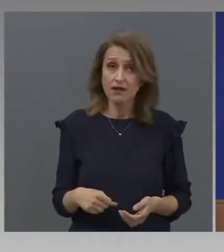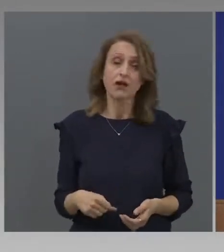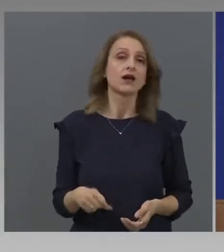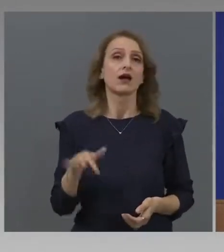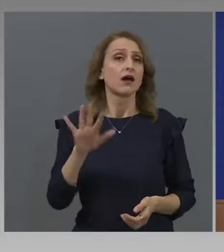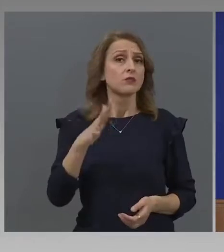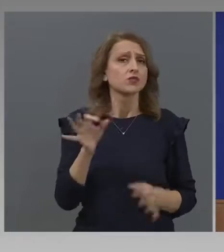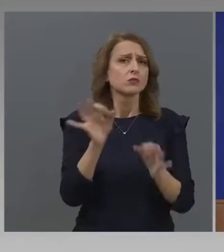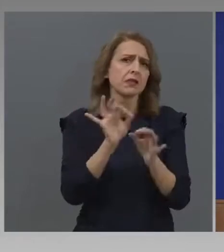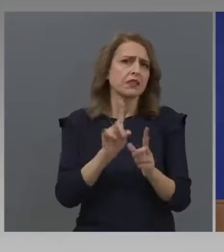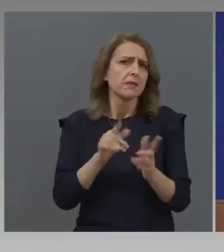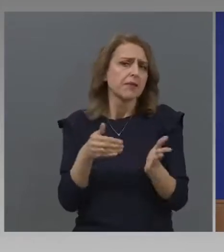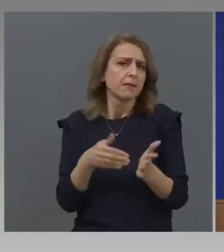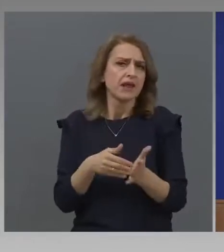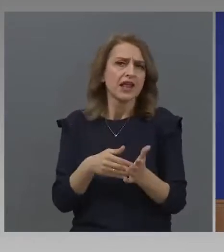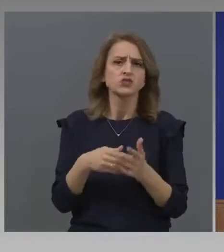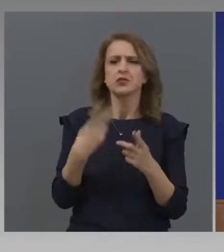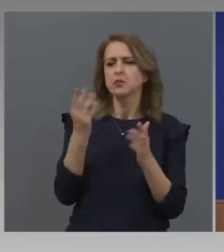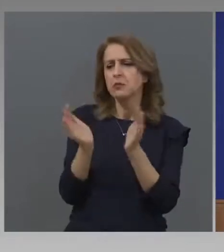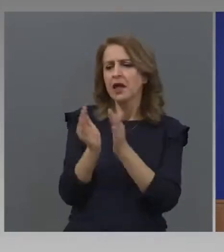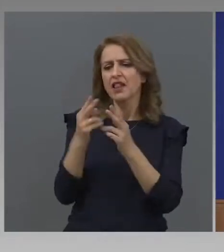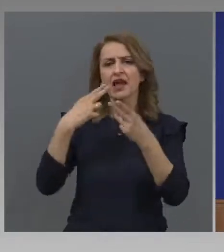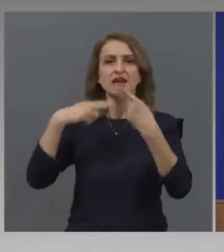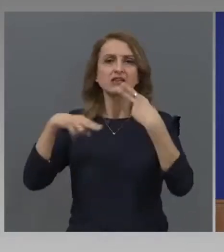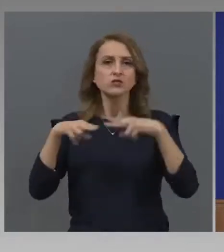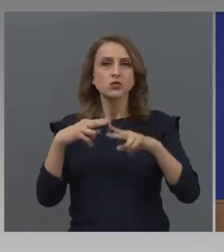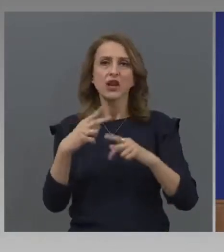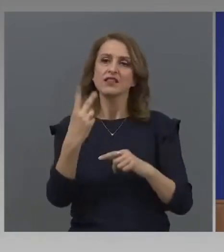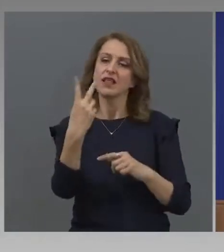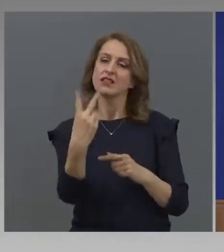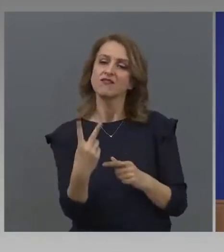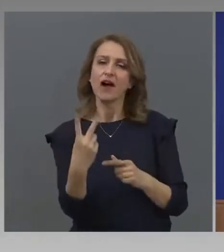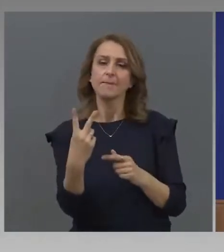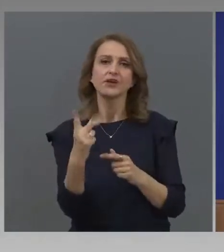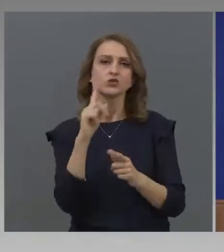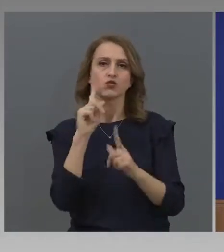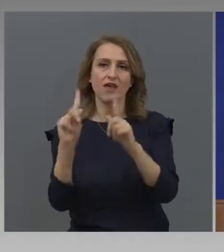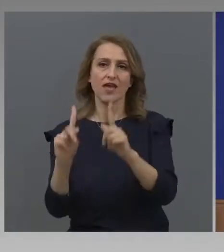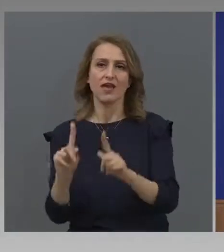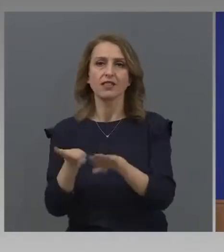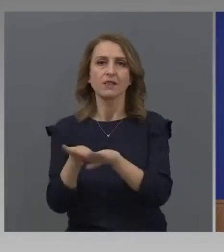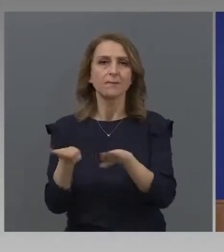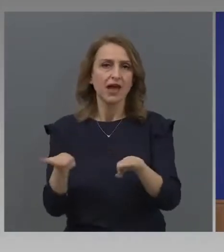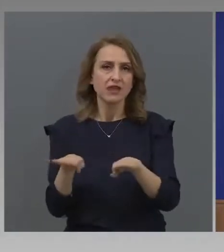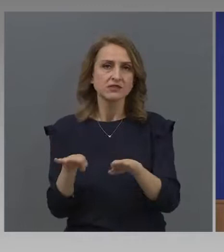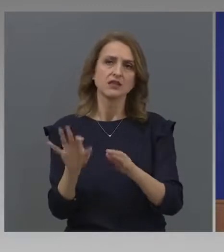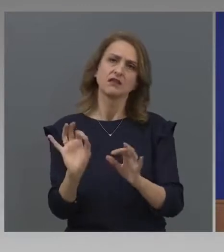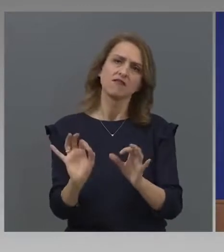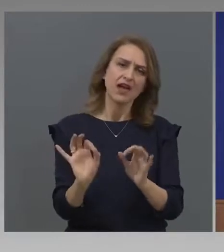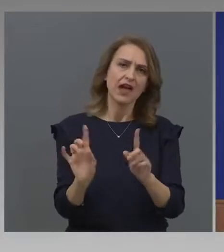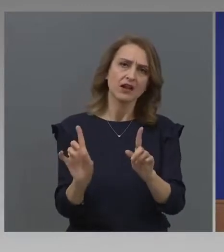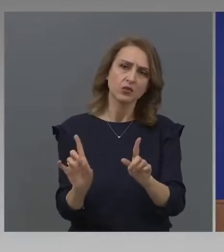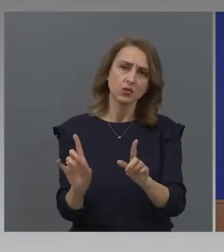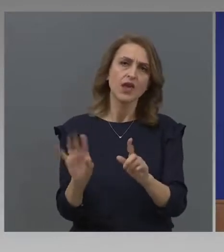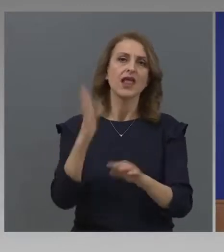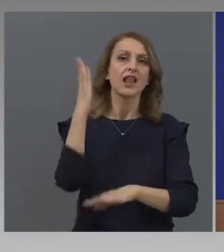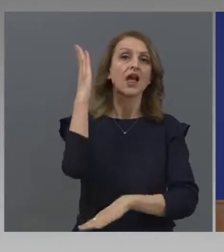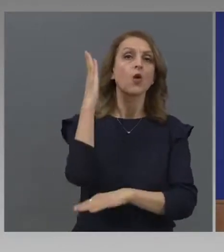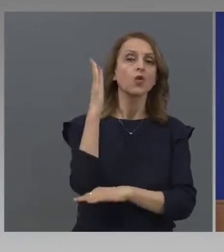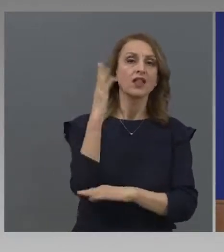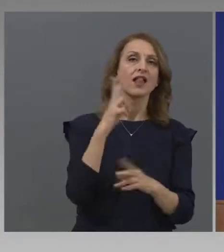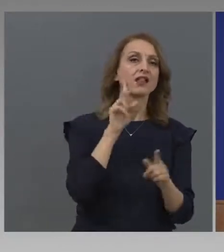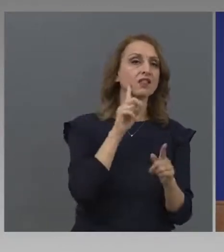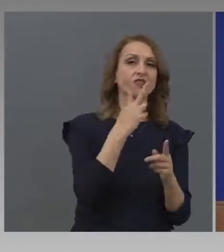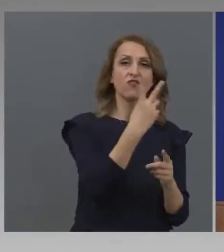може би нищо не пречи на едно ресторанче, ако има два мадуши на масичката отпред. Сигурно нищо не пречи. Или в един хотел, ако